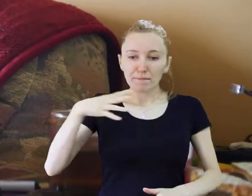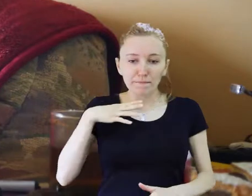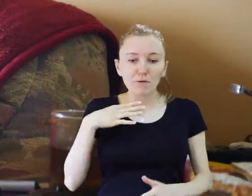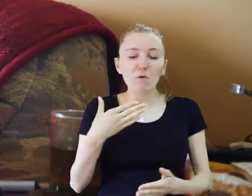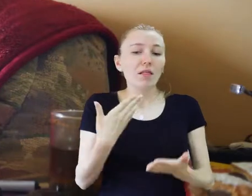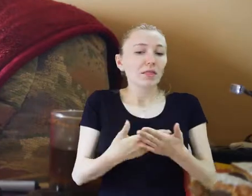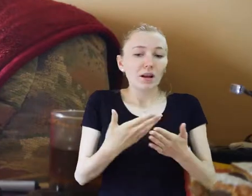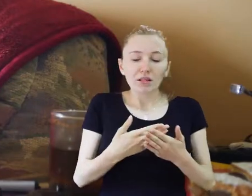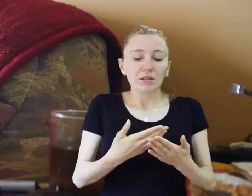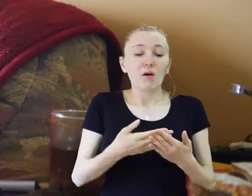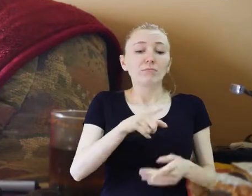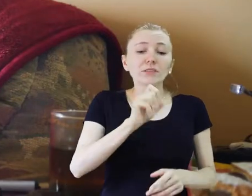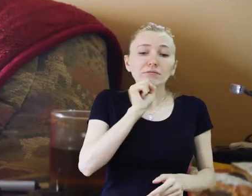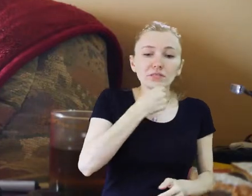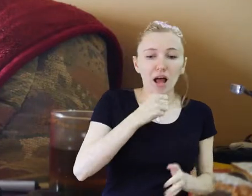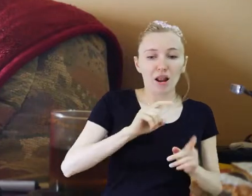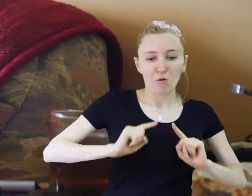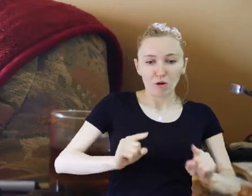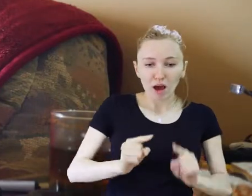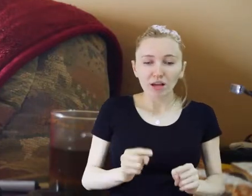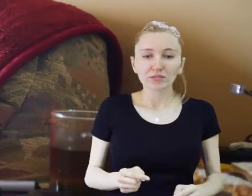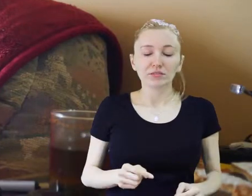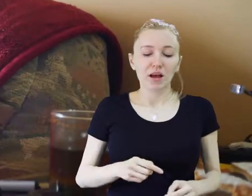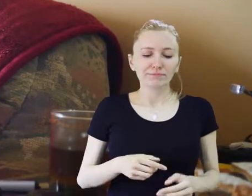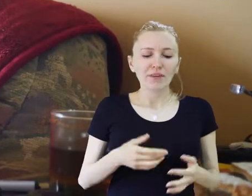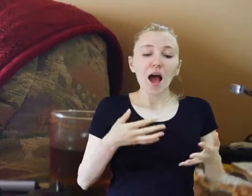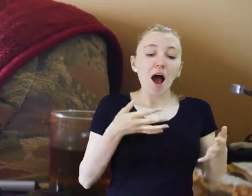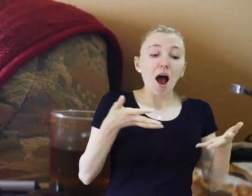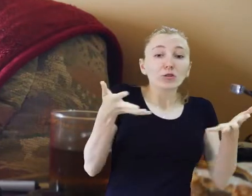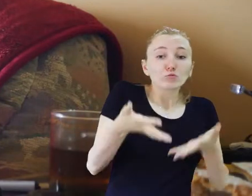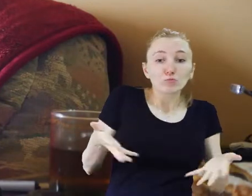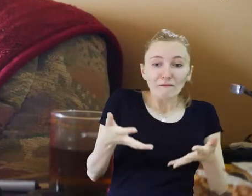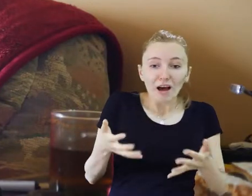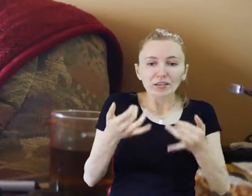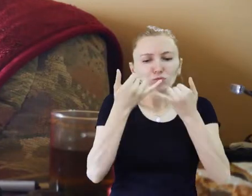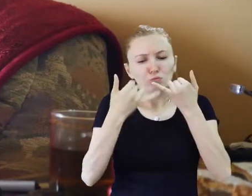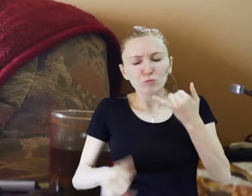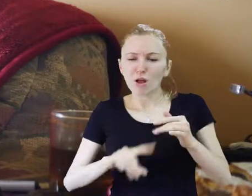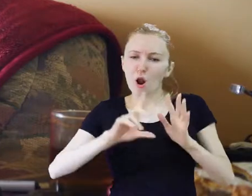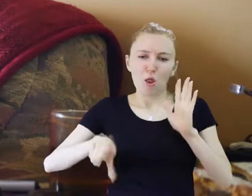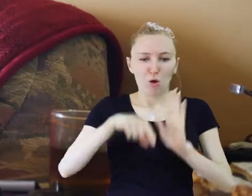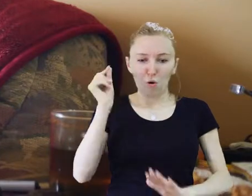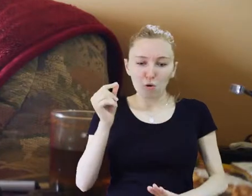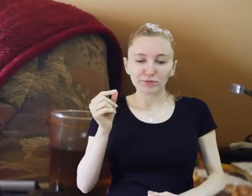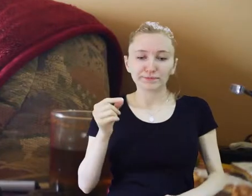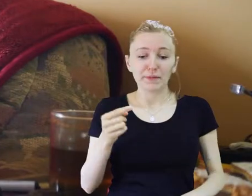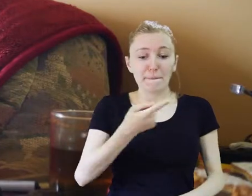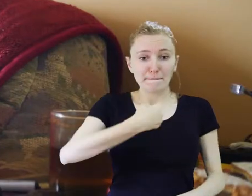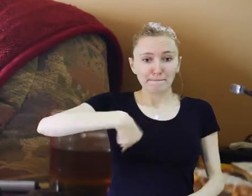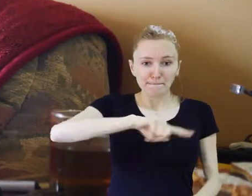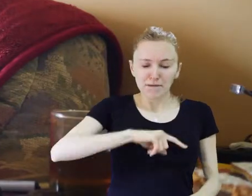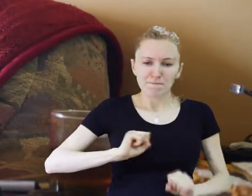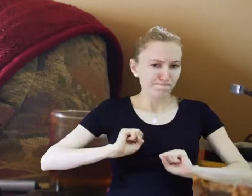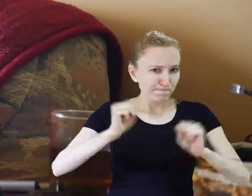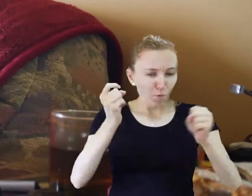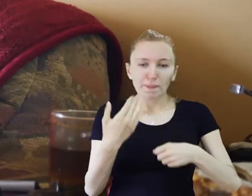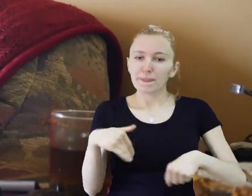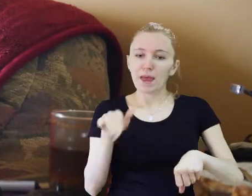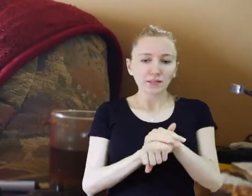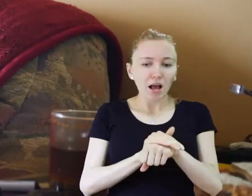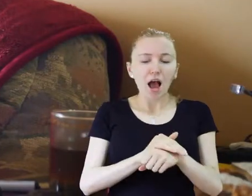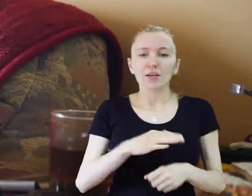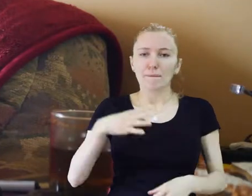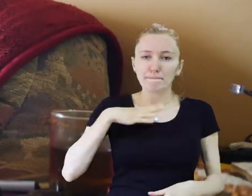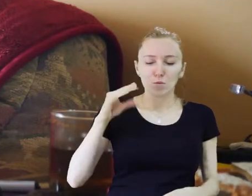był Związek Niewidomych, Związek Głuchojennych, bo to są stare organizacje. A te inne były